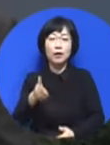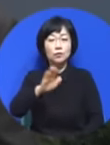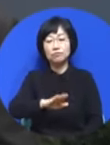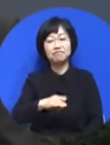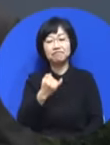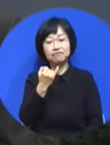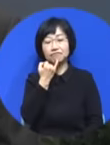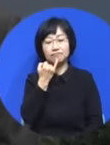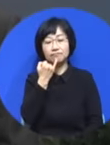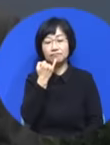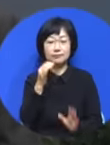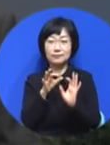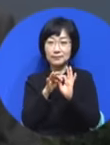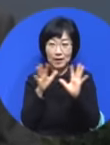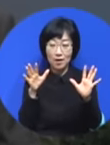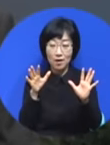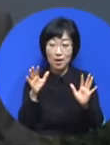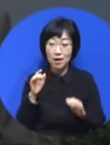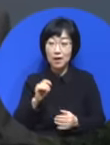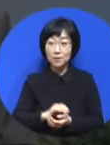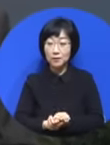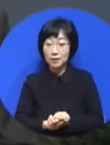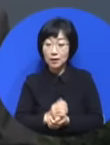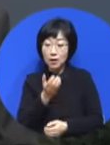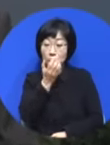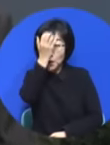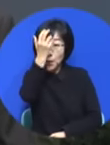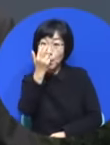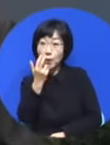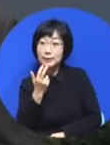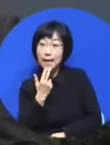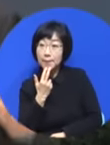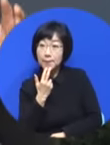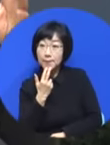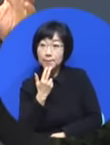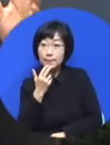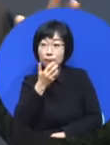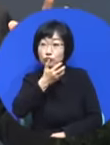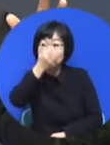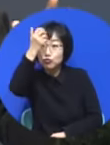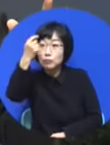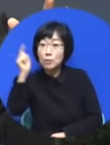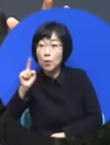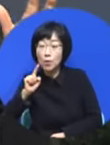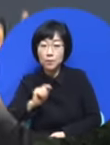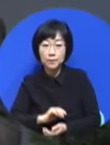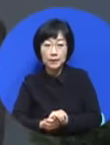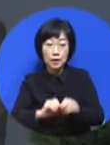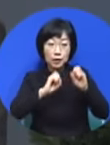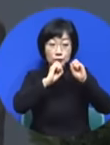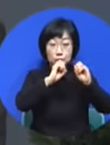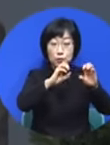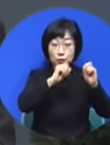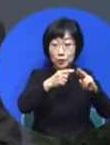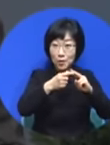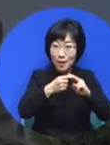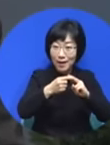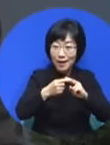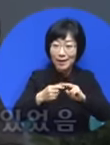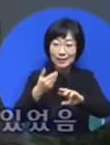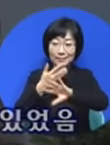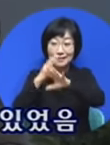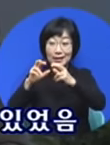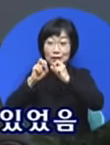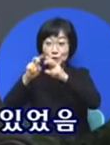요셉이 가진 꿈은 전도, 성교를 분명한 사람들이 전달해야 되는 그 꿈을 가지고 있었다. 말이오.